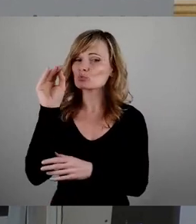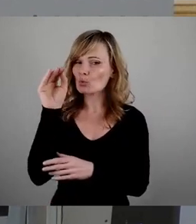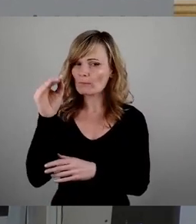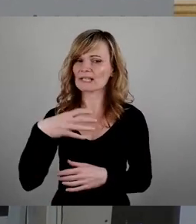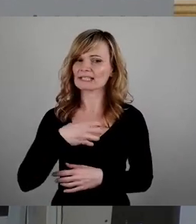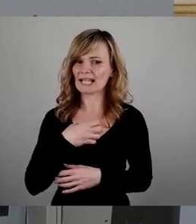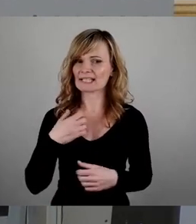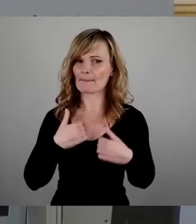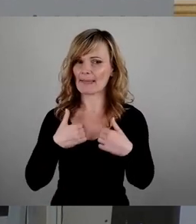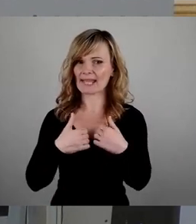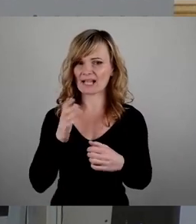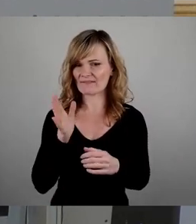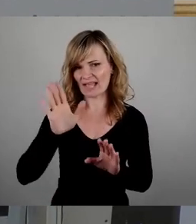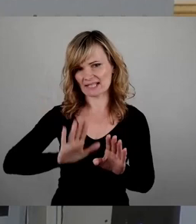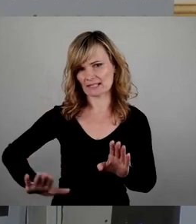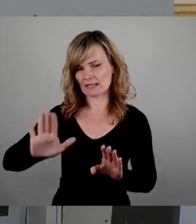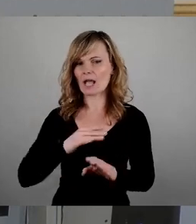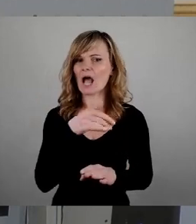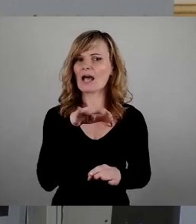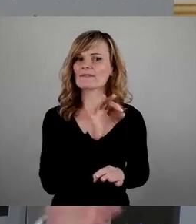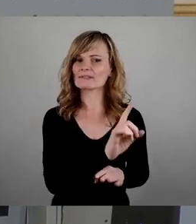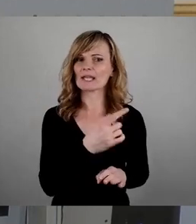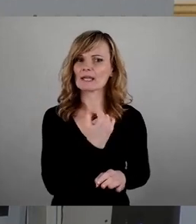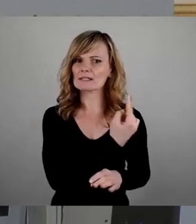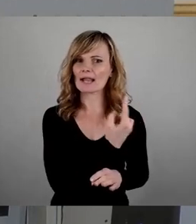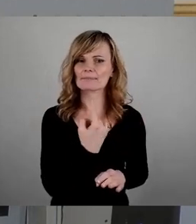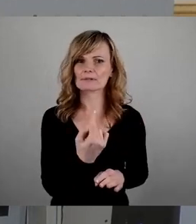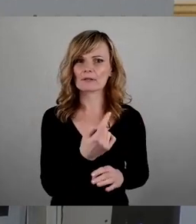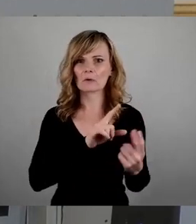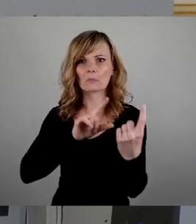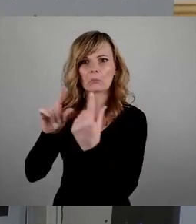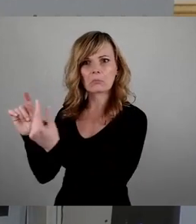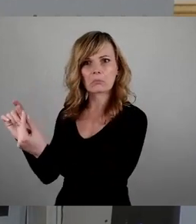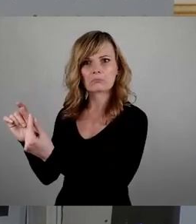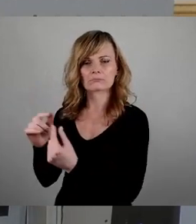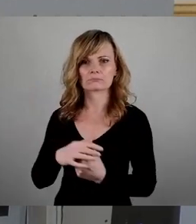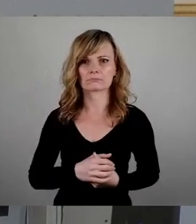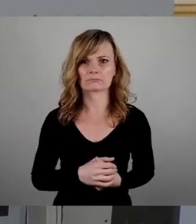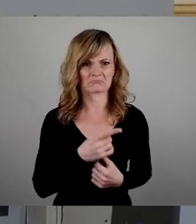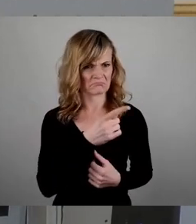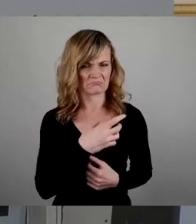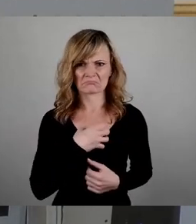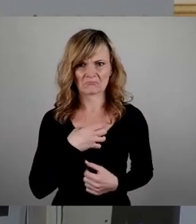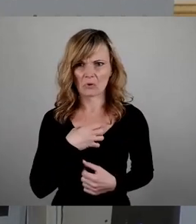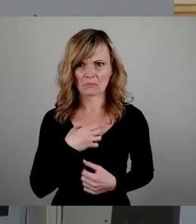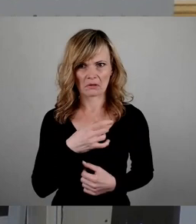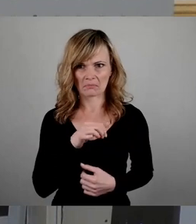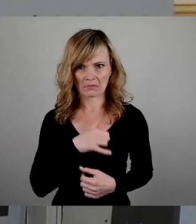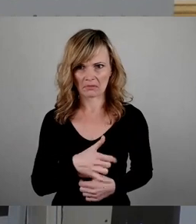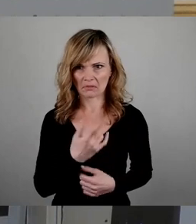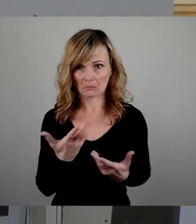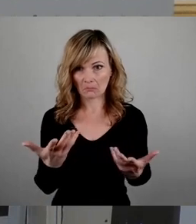Westen geht, dass da die AfD nahezu geschlossen den Saal verlassen hat. Sie scheint das Problem offenbar nicht zu interessieren.